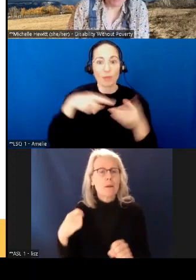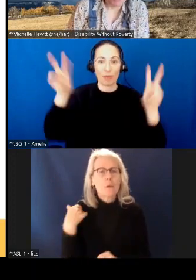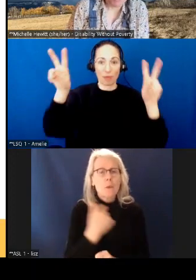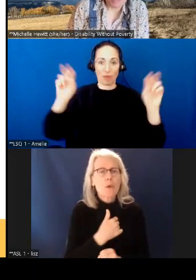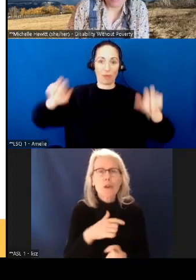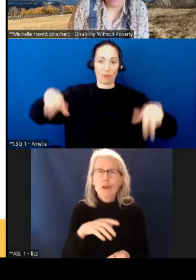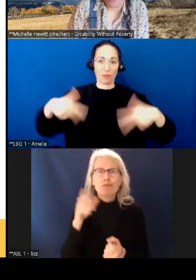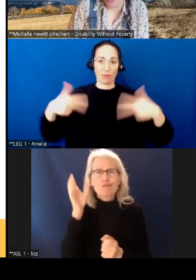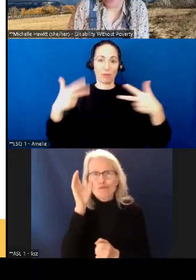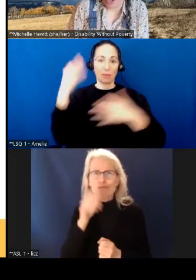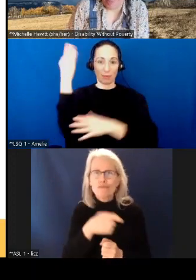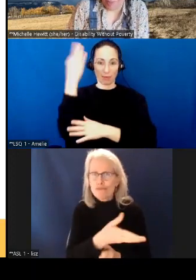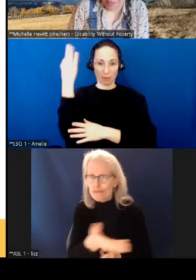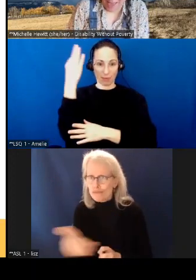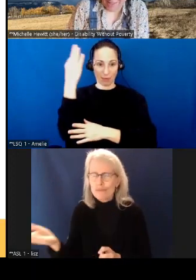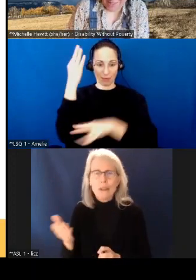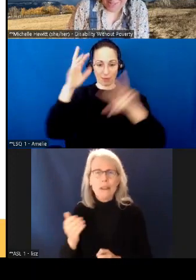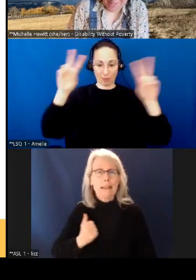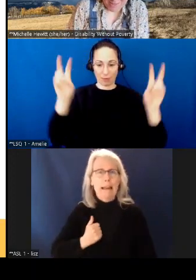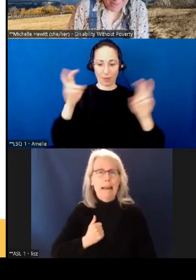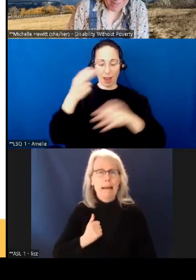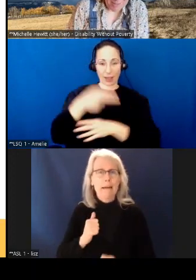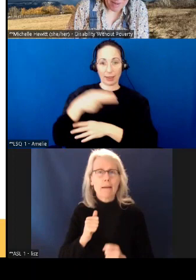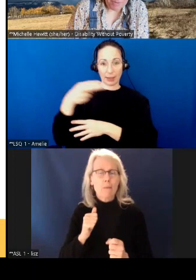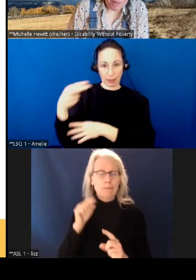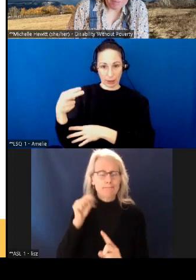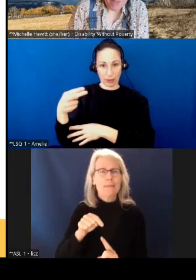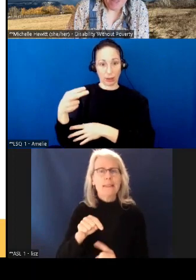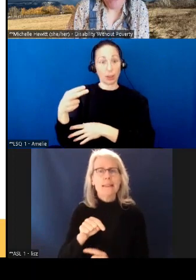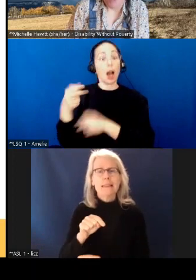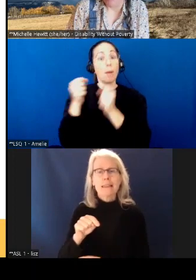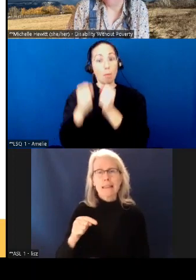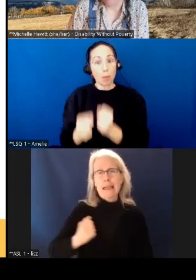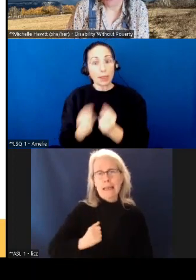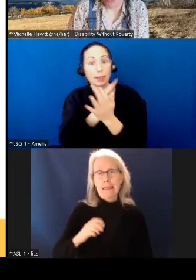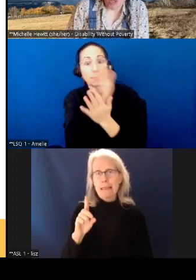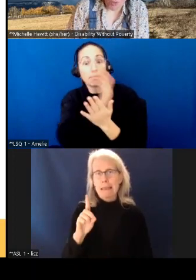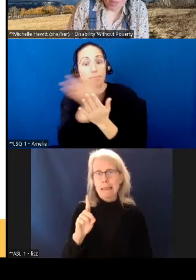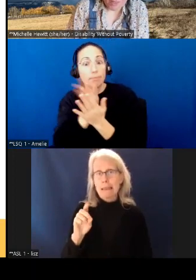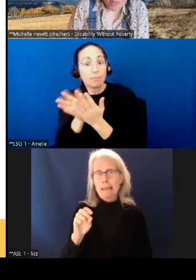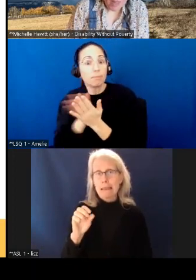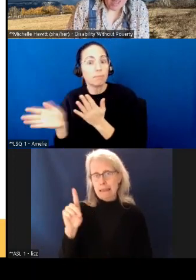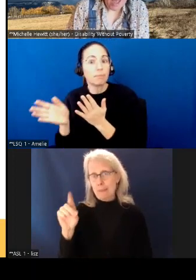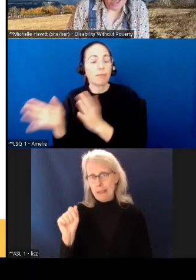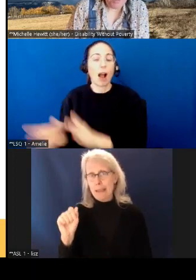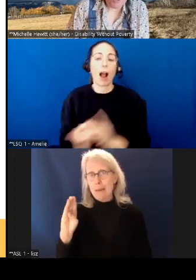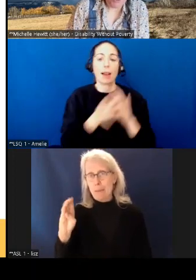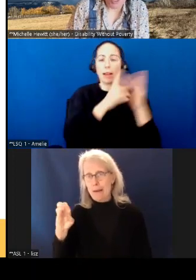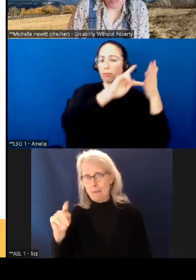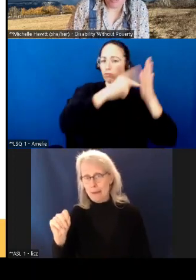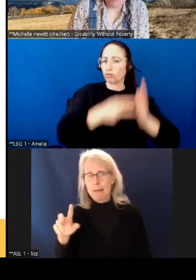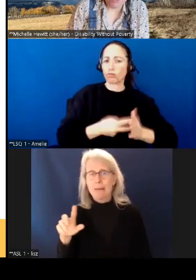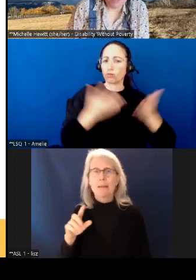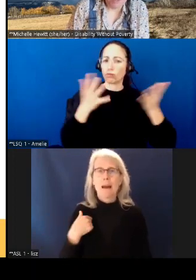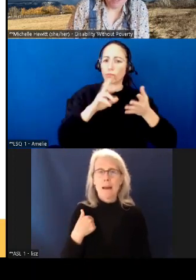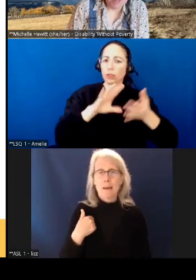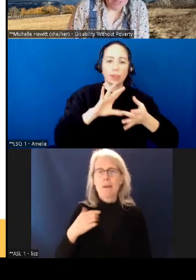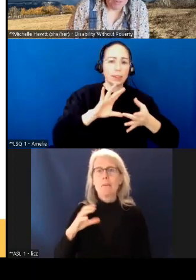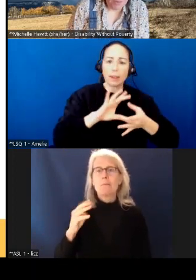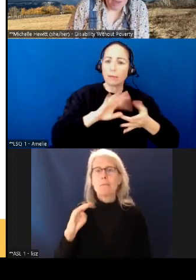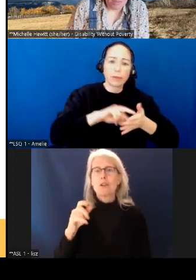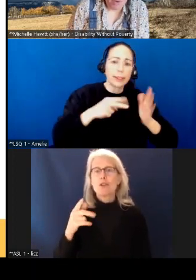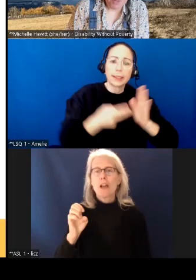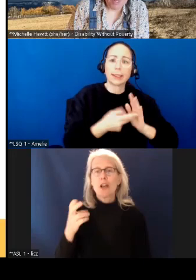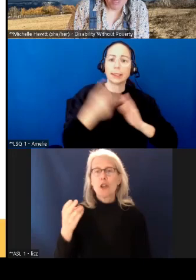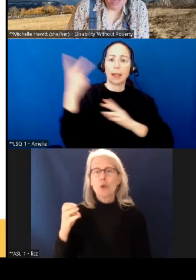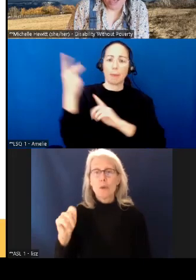titre de ce webinaire est « Le handicap avec possibilité » et c'est à propos de définir la prestation